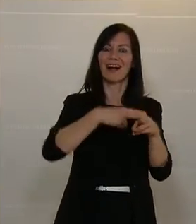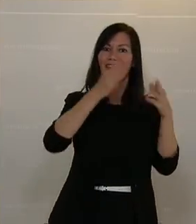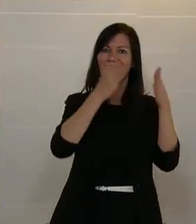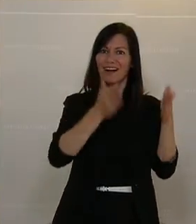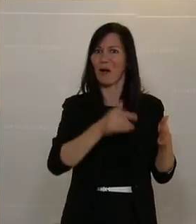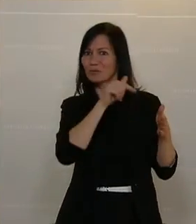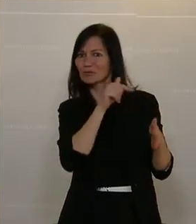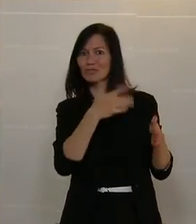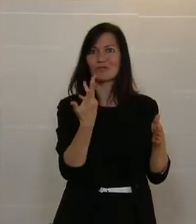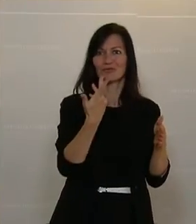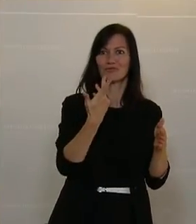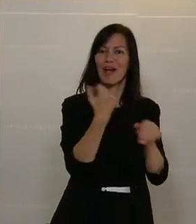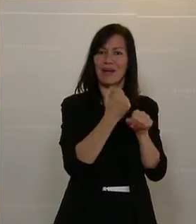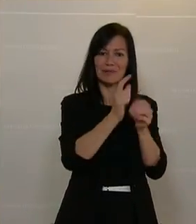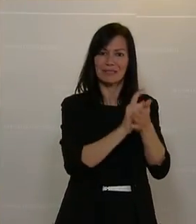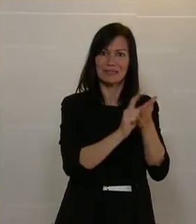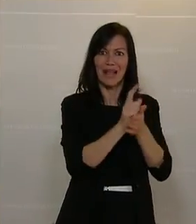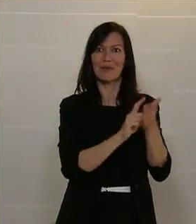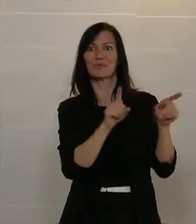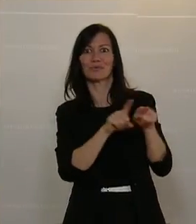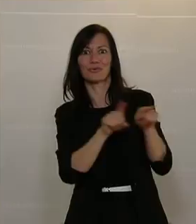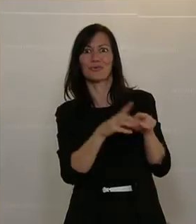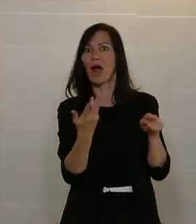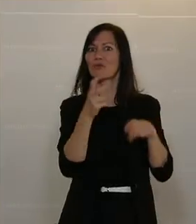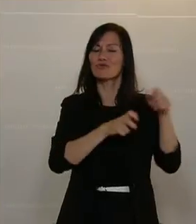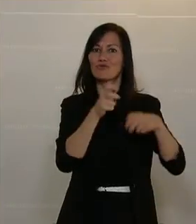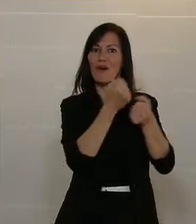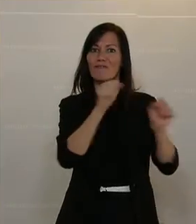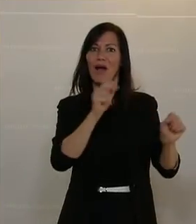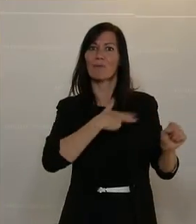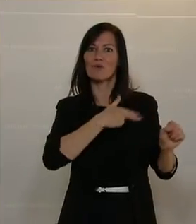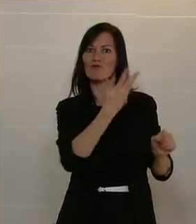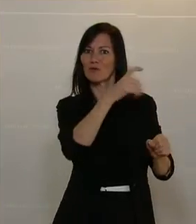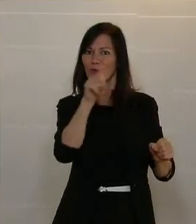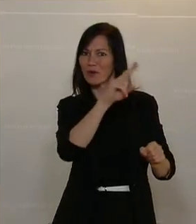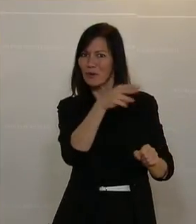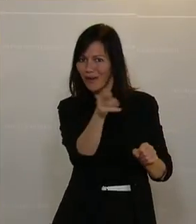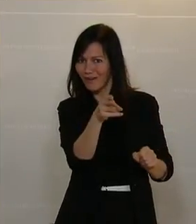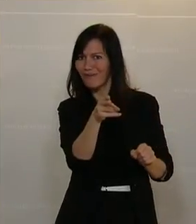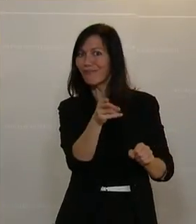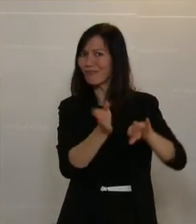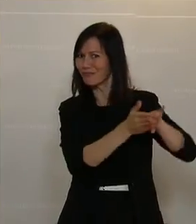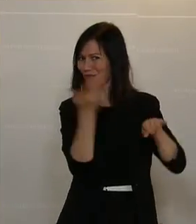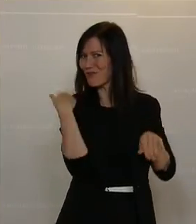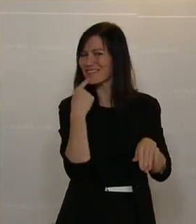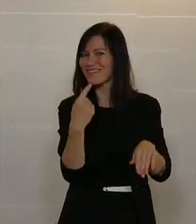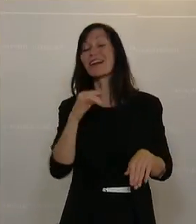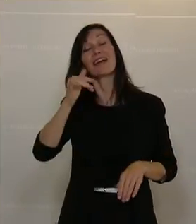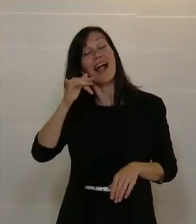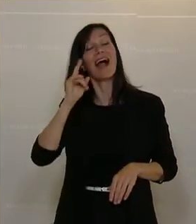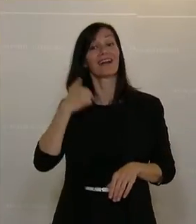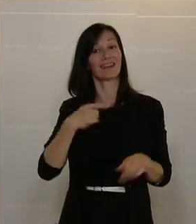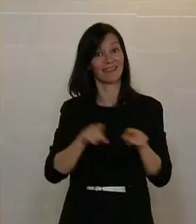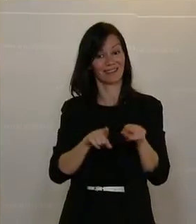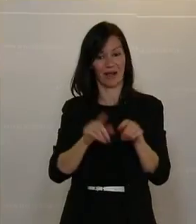-Bonus fürs Pflege und Gesundheitspersonal, steuerfrei. Aber ich freue mich auch über diesen Antrag, Inklusion als